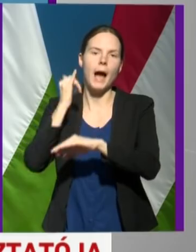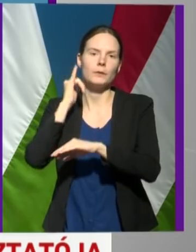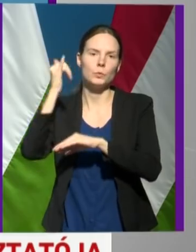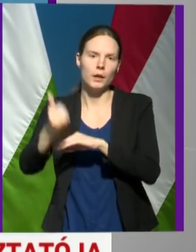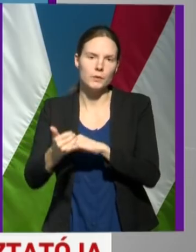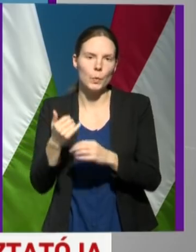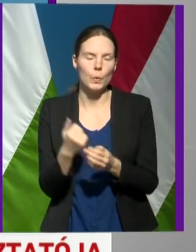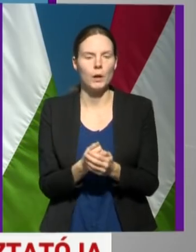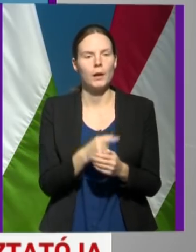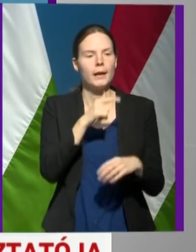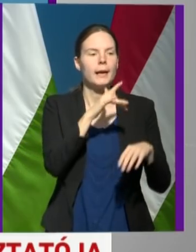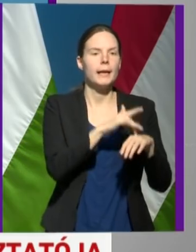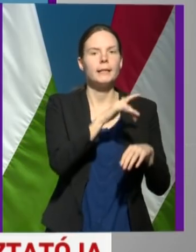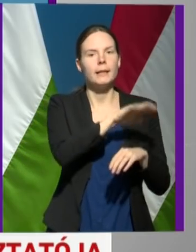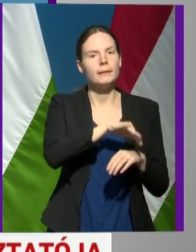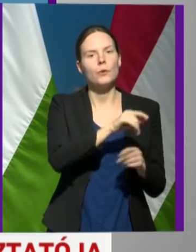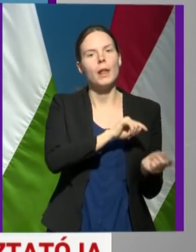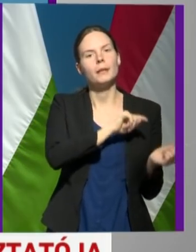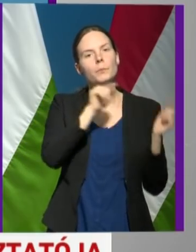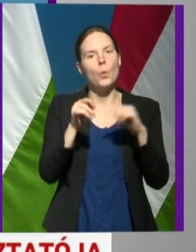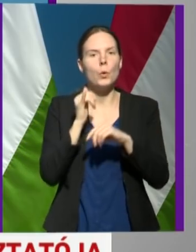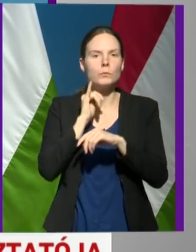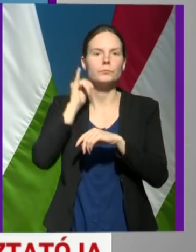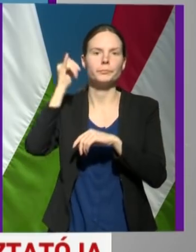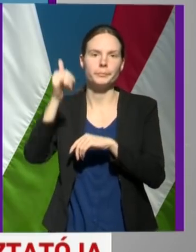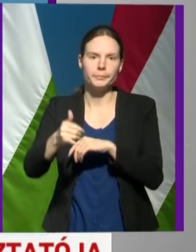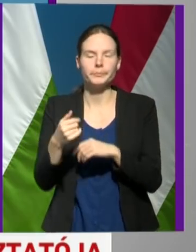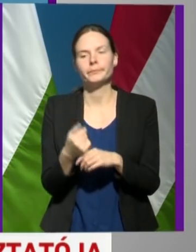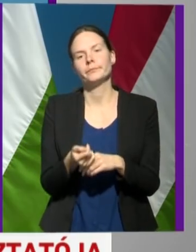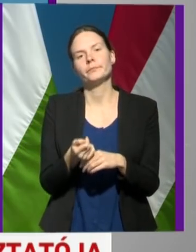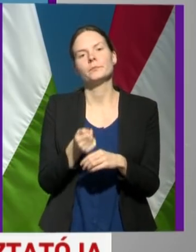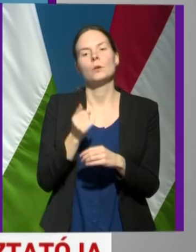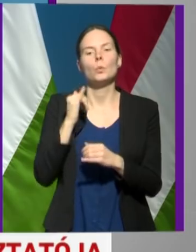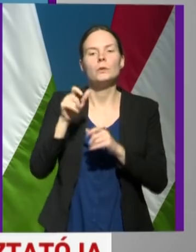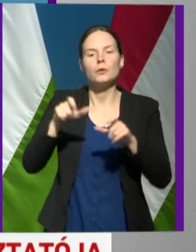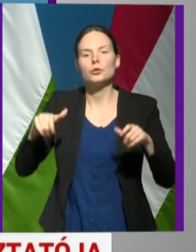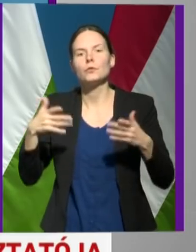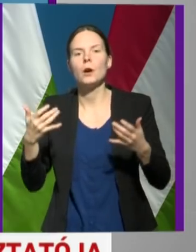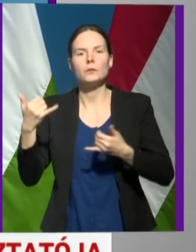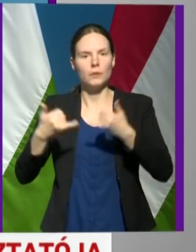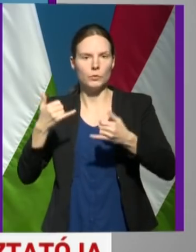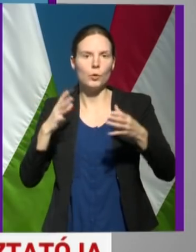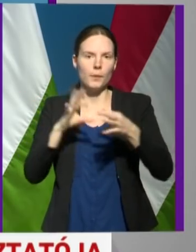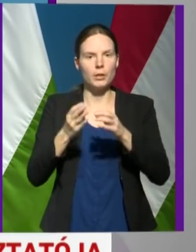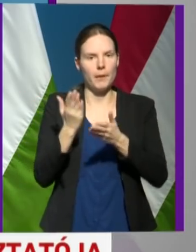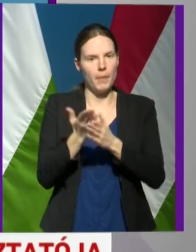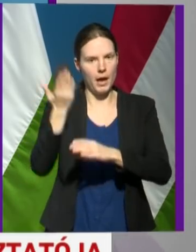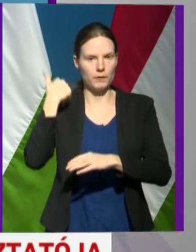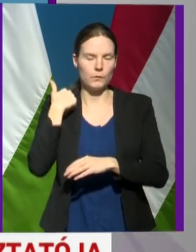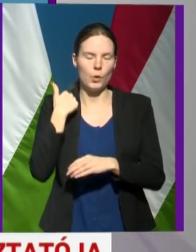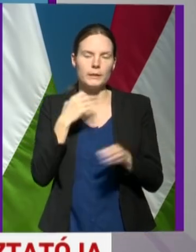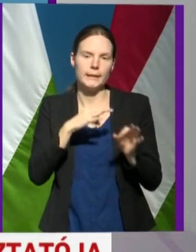területekről érkező utasok, gépjárművek, személyek vonatkozásában már korábban vezetünk be intézkedéseket,